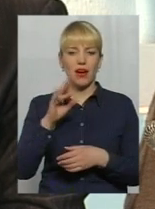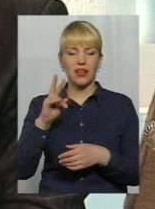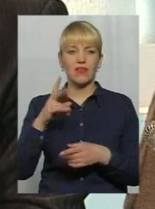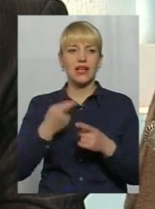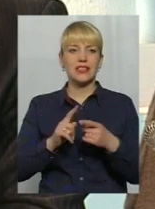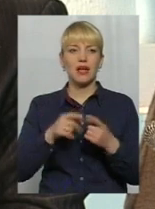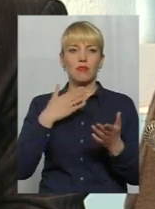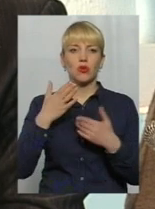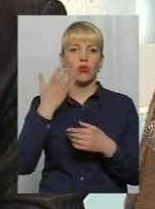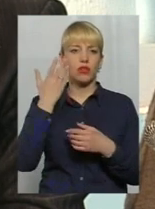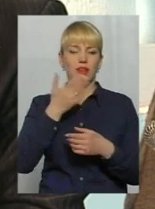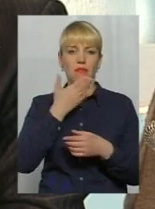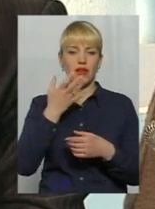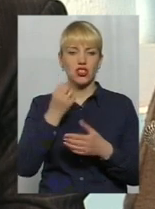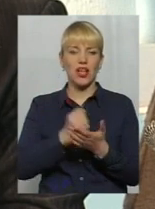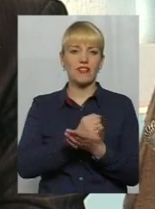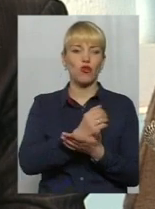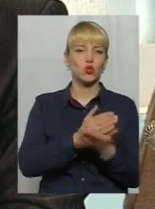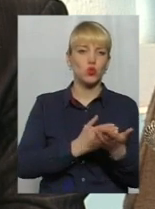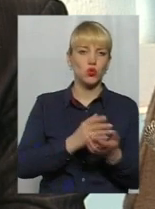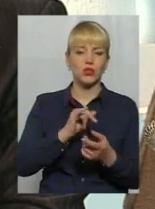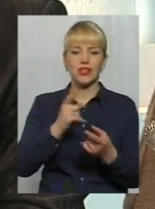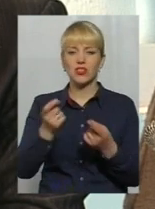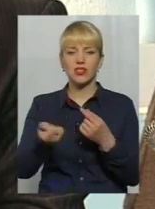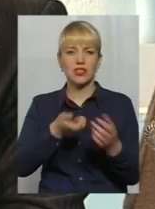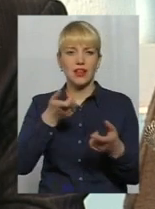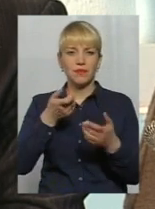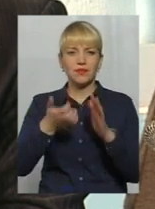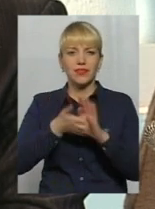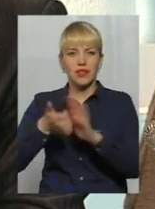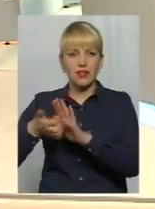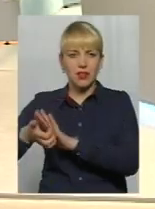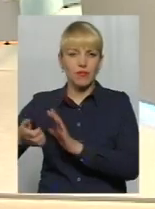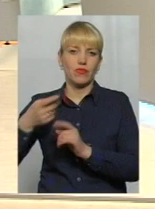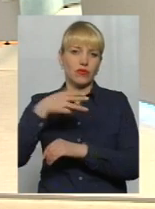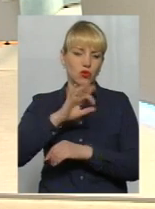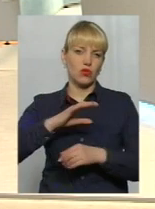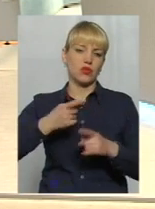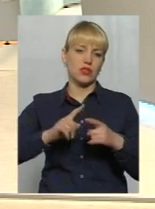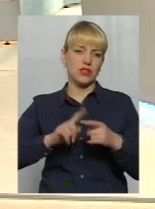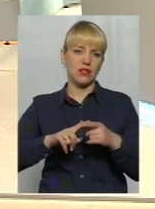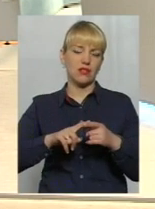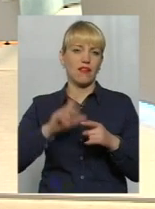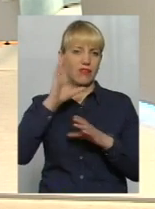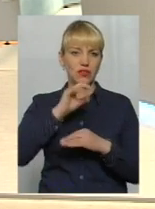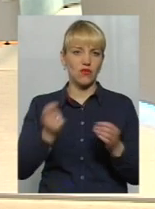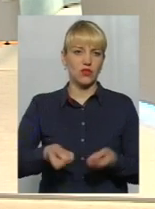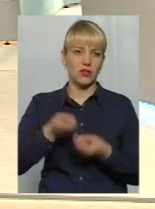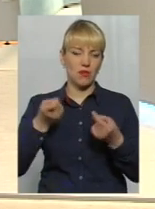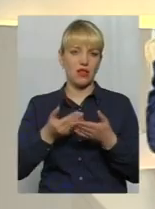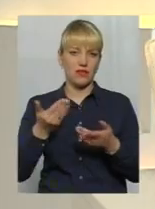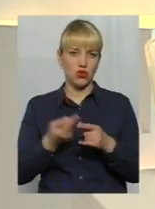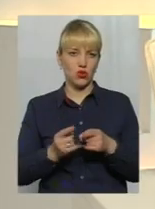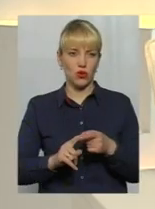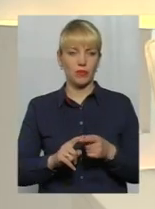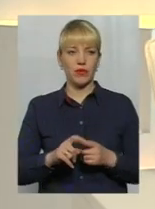доробили інфраструктуру, чи десь якісь нюанси не врахували, це приводить до того, що ефективних з них дуже мало. Єгорій Олександрович,